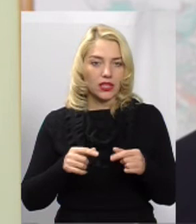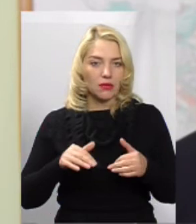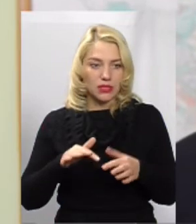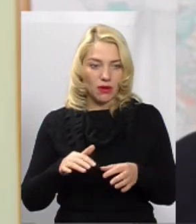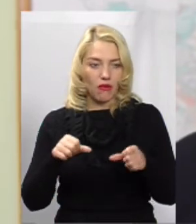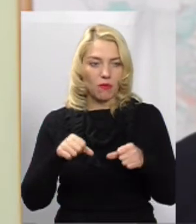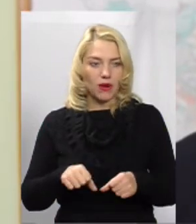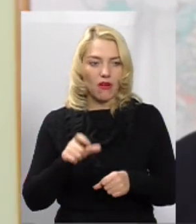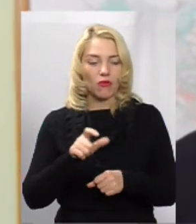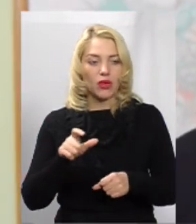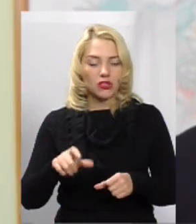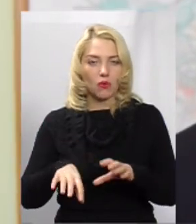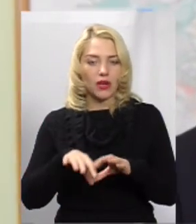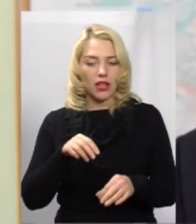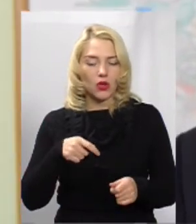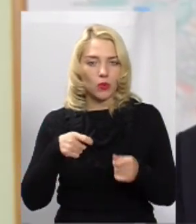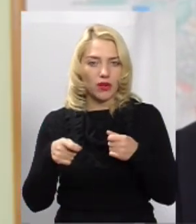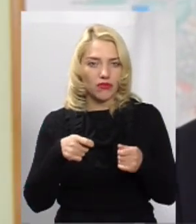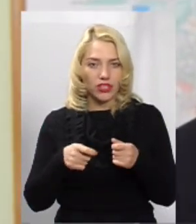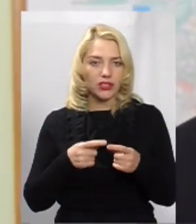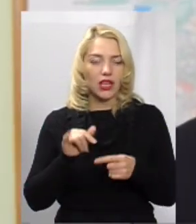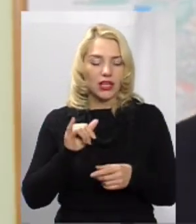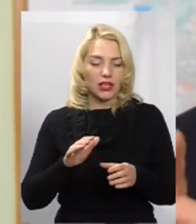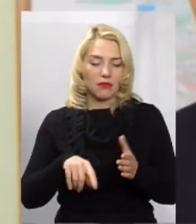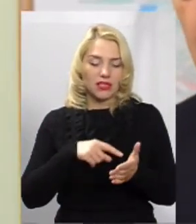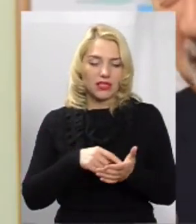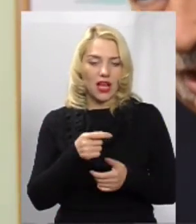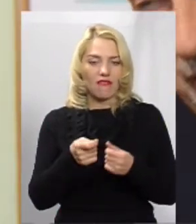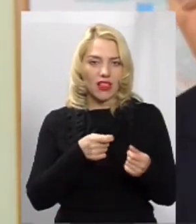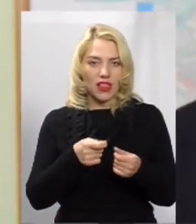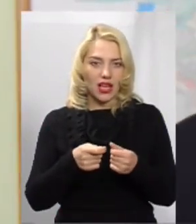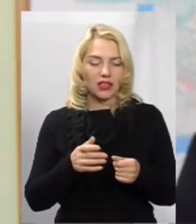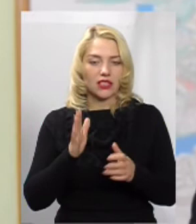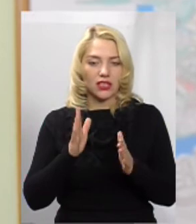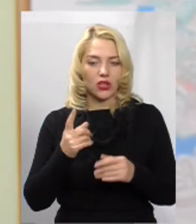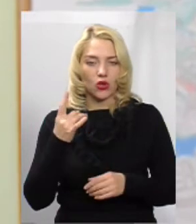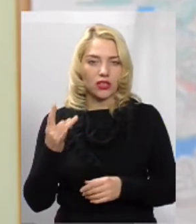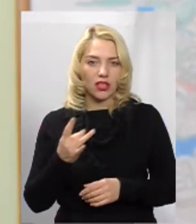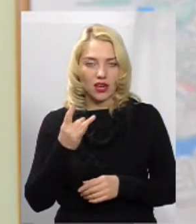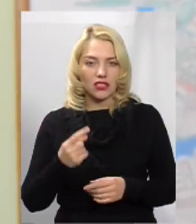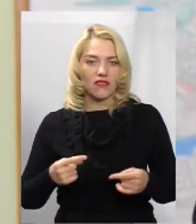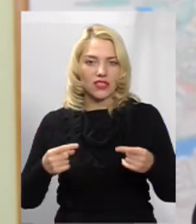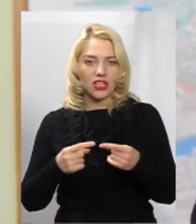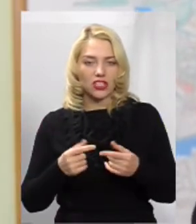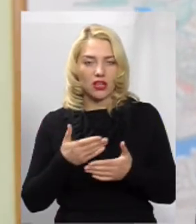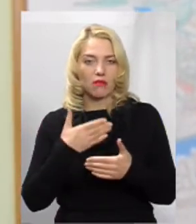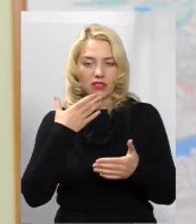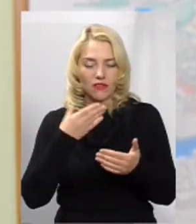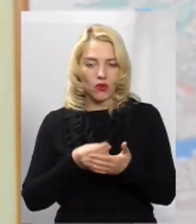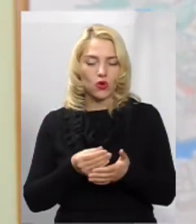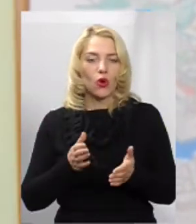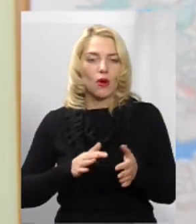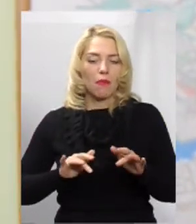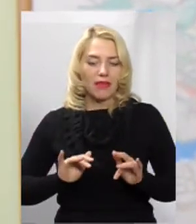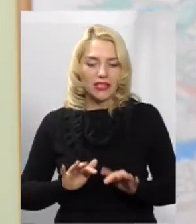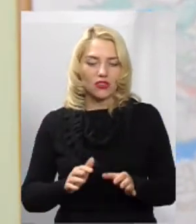вибирати зараз управителя. Міська рада, тільки виконавчий комітет, один раз призначає, і ми свою місію виконали у 2018